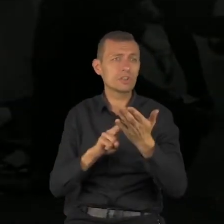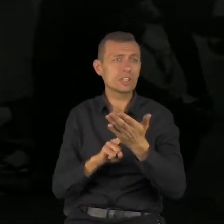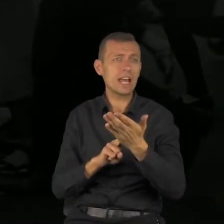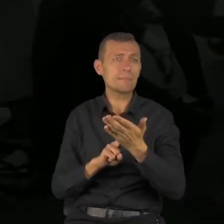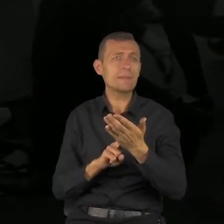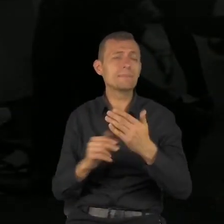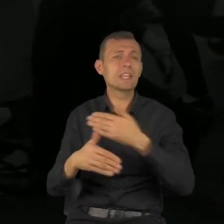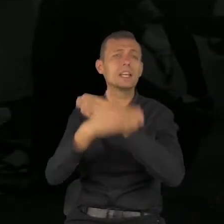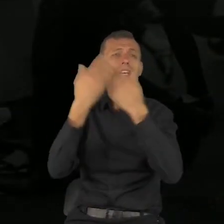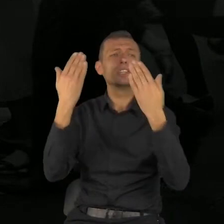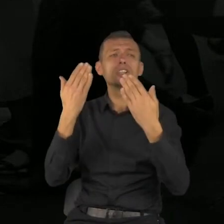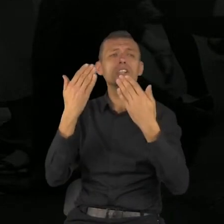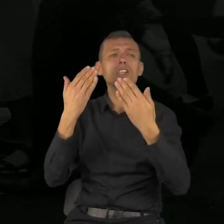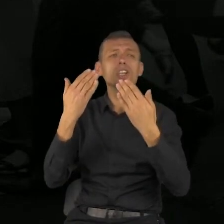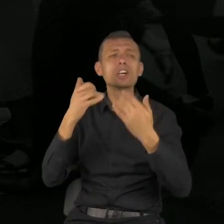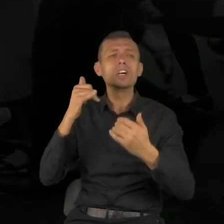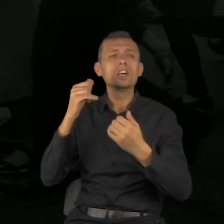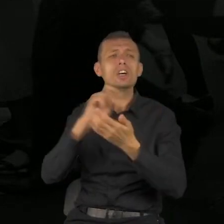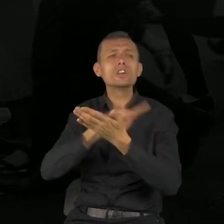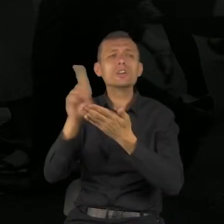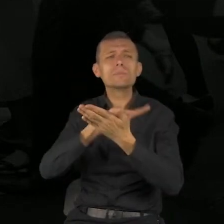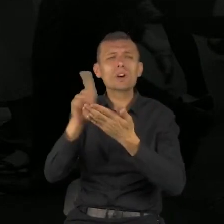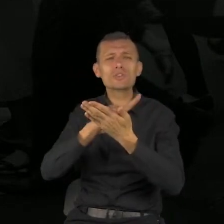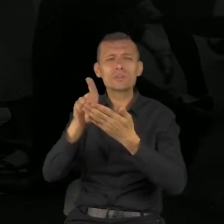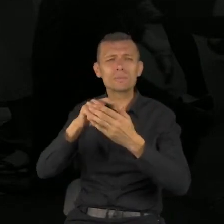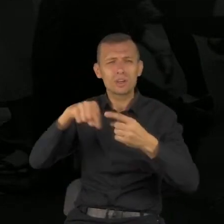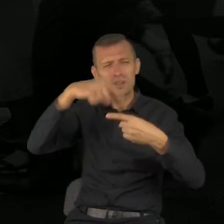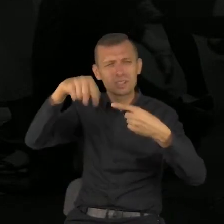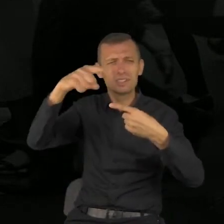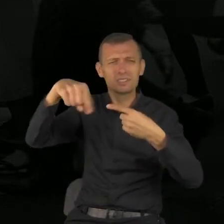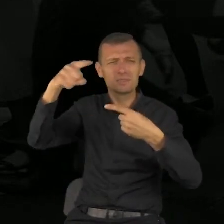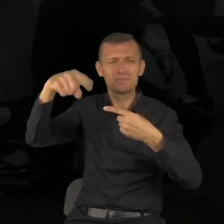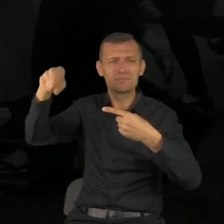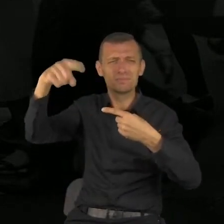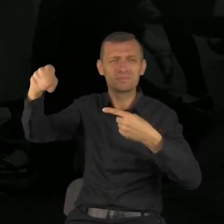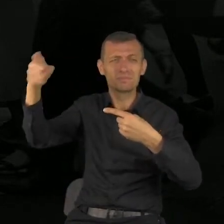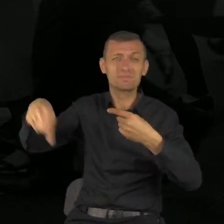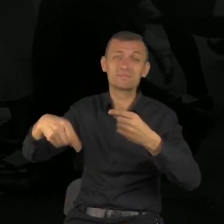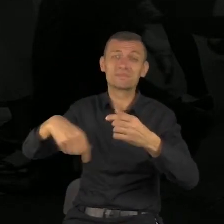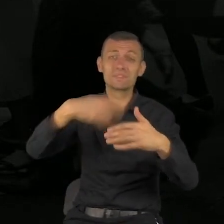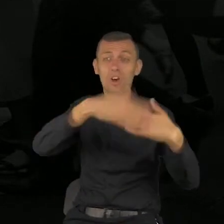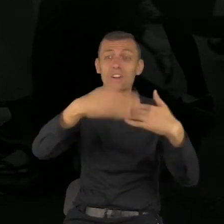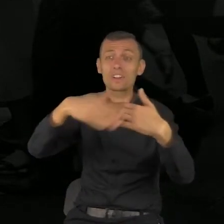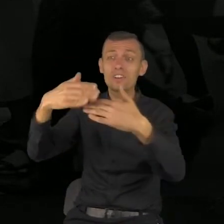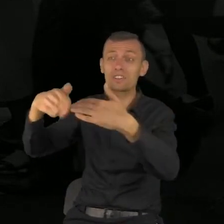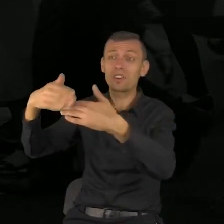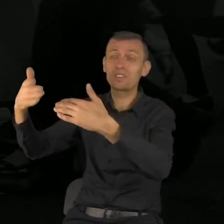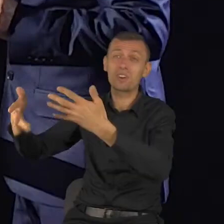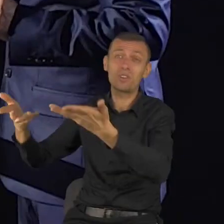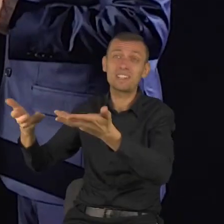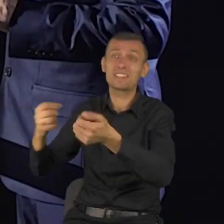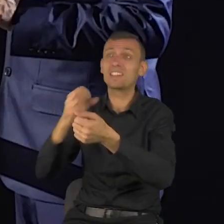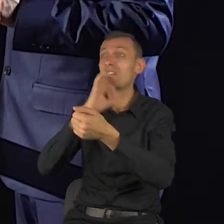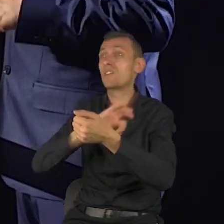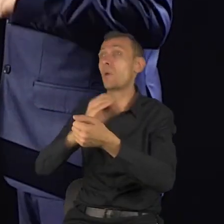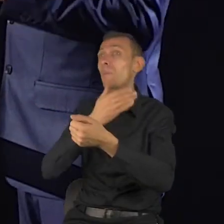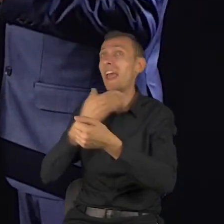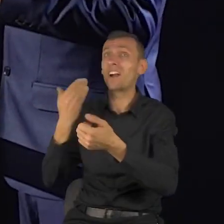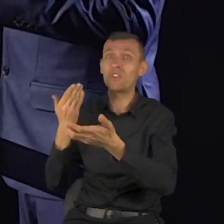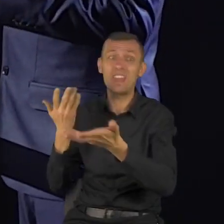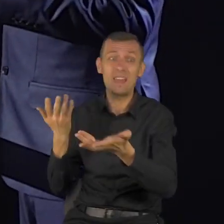Uciekły i nie widziały nic dobrego. Nie widziały radości. Tracisz radość.